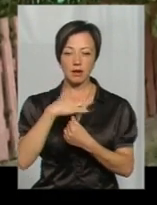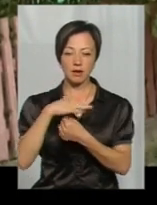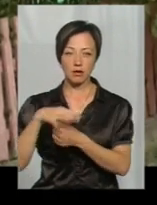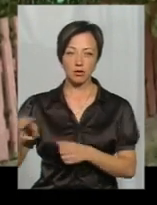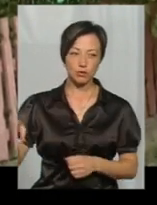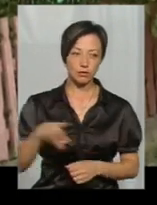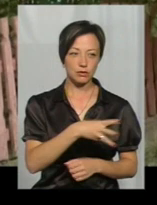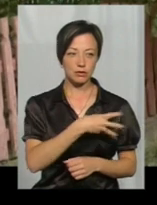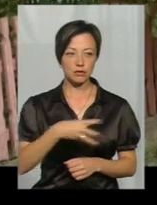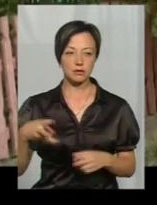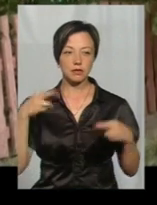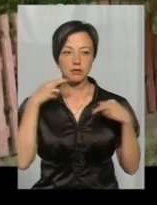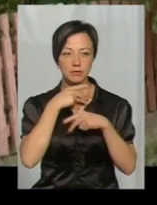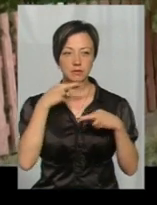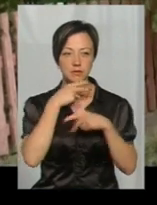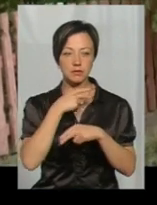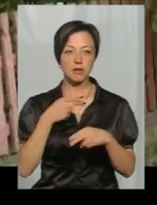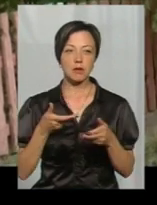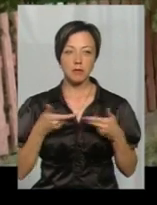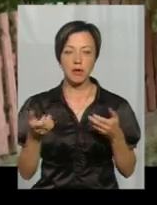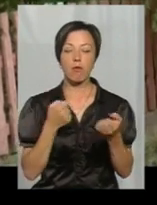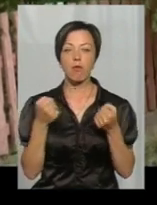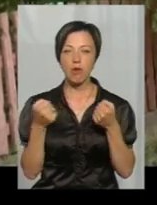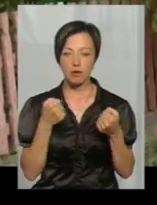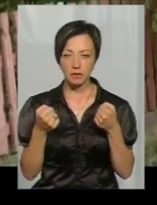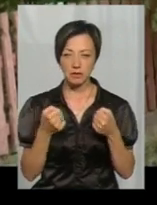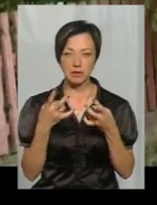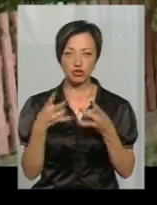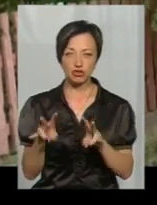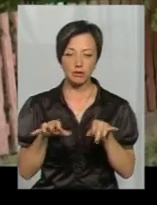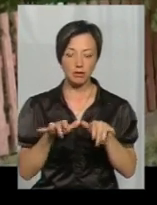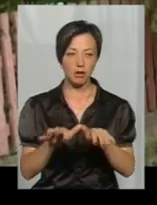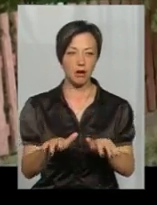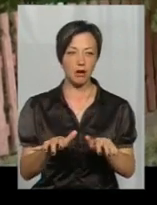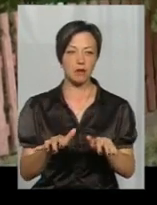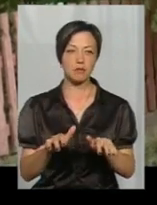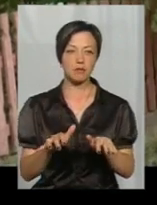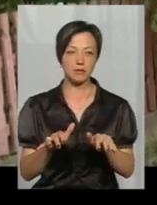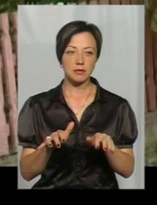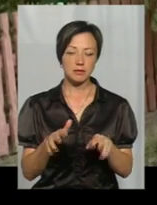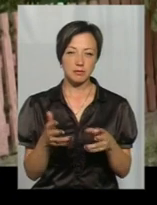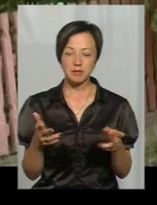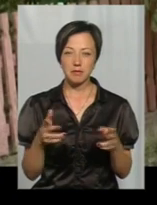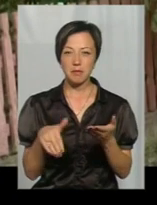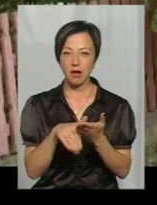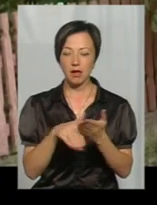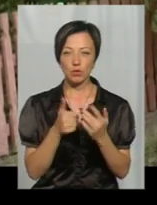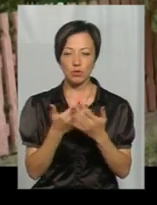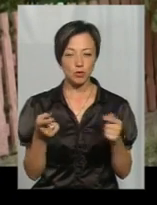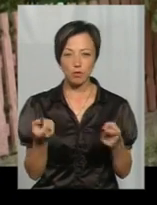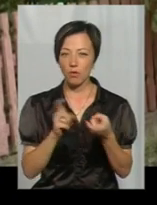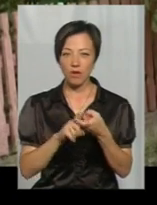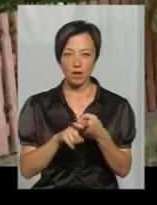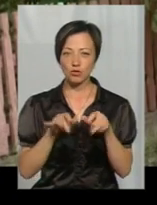тріхограму. Ми боремося з шкідниками біологічним методом, так що тут пов